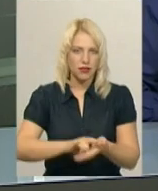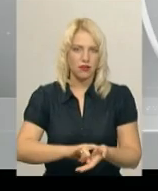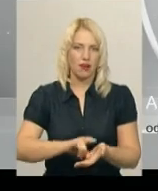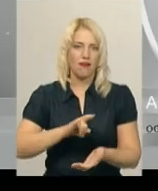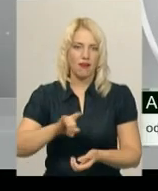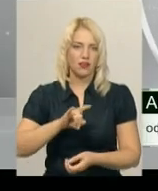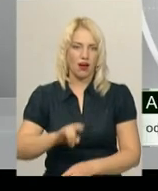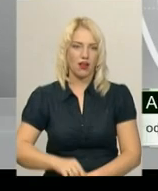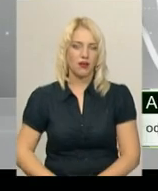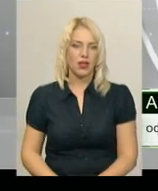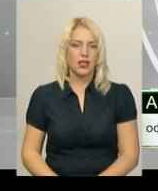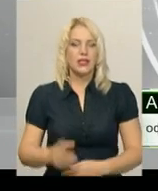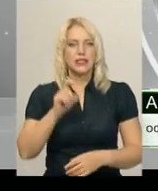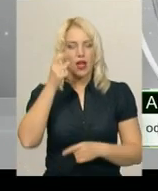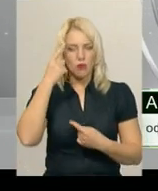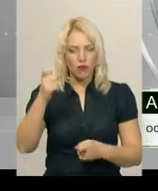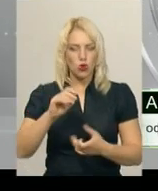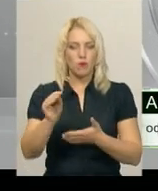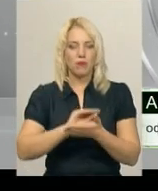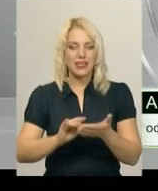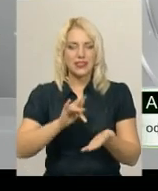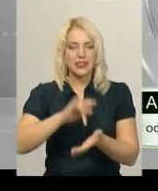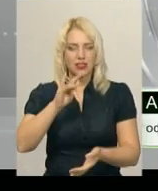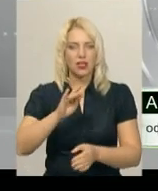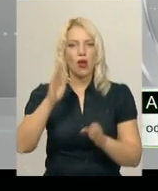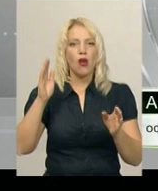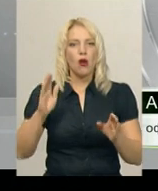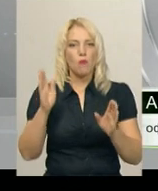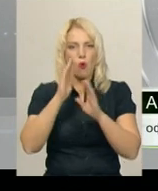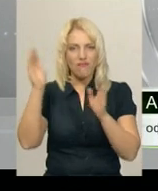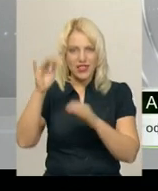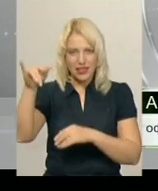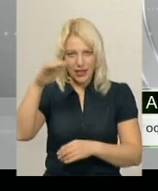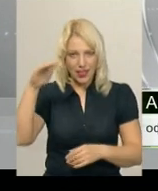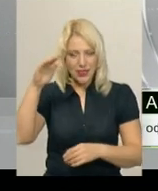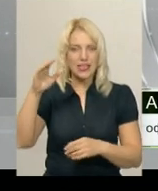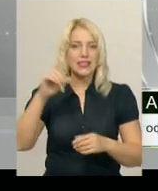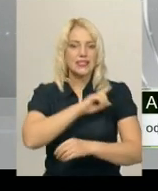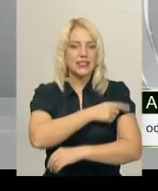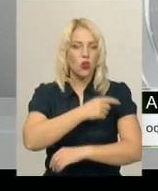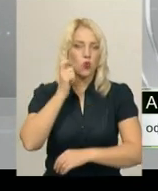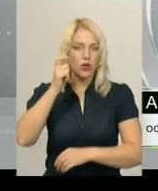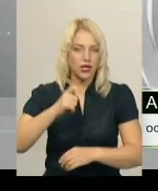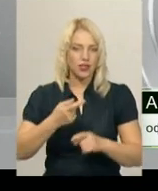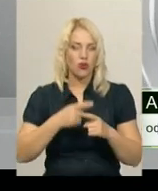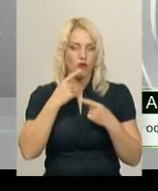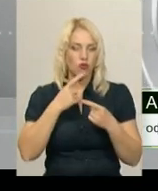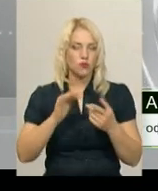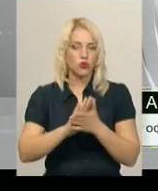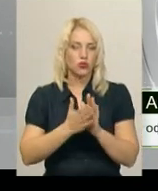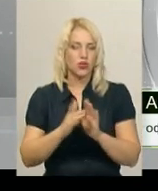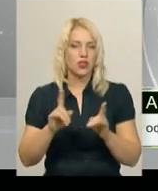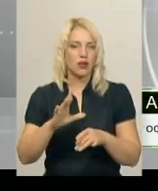За повідомленням прес-центру повітряних сил Збройних сил України, говорячи про ситуацію, яка сталася вчора з